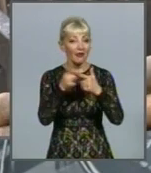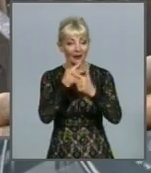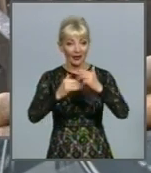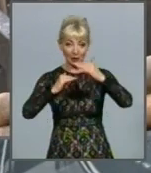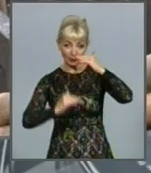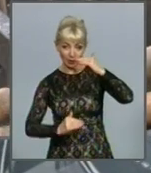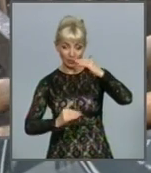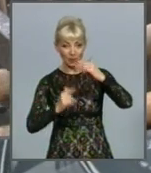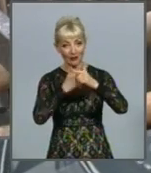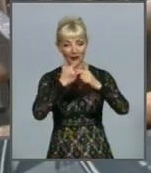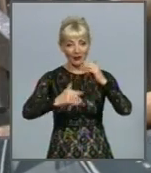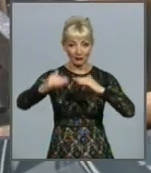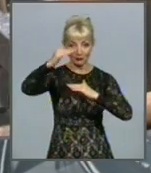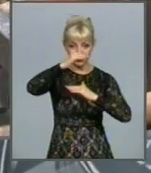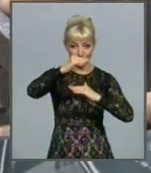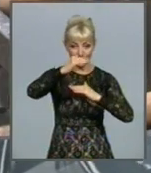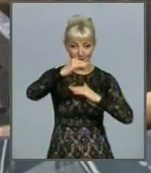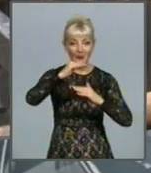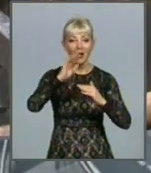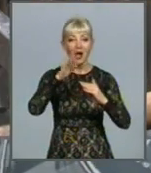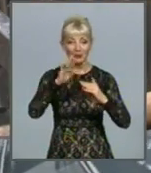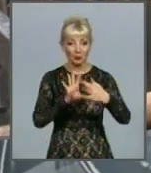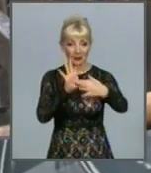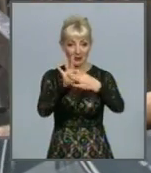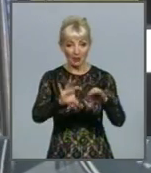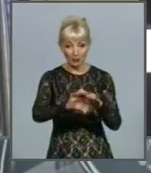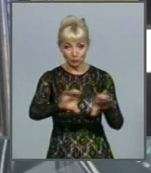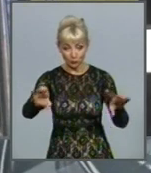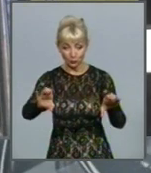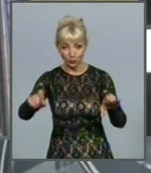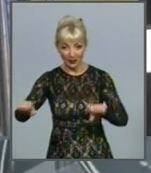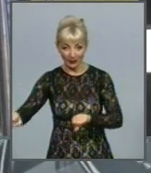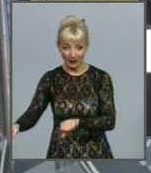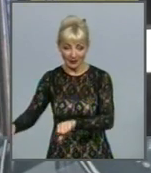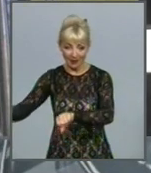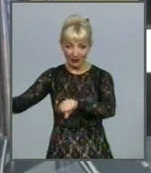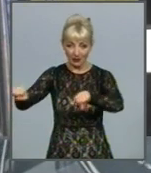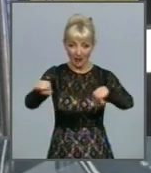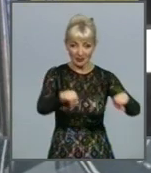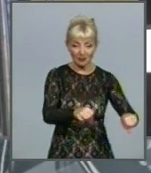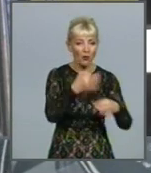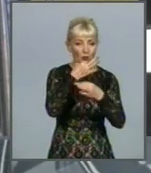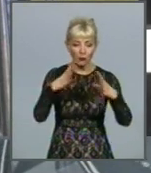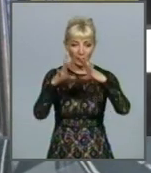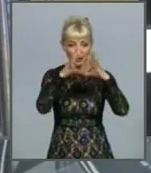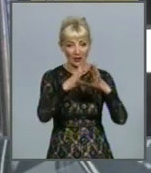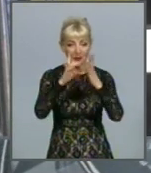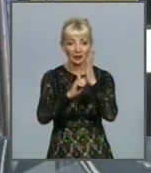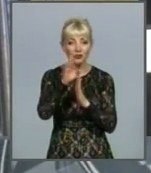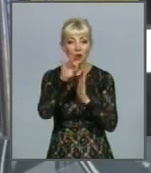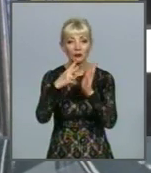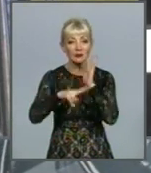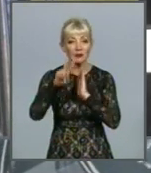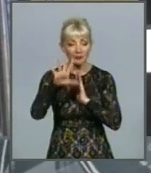или выше. Пілотну скважину прошли, потім цепляємо трубу і затаскаємо трубу в будьох діаметрів, начиная від 75